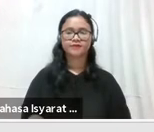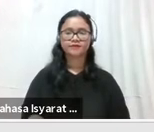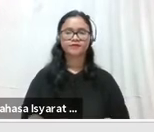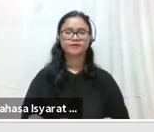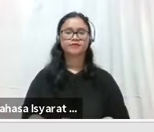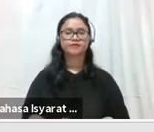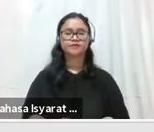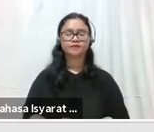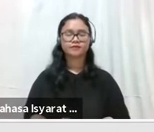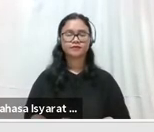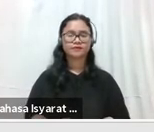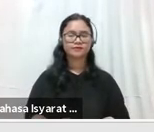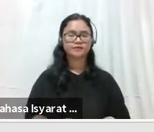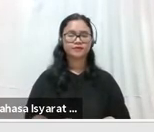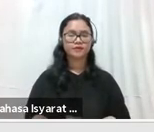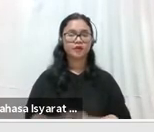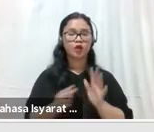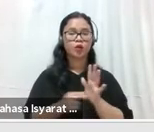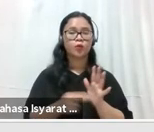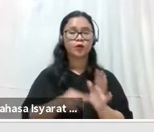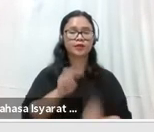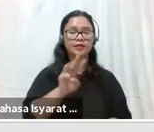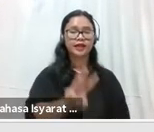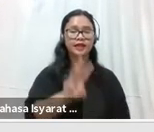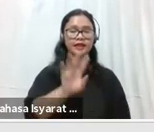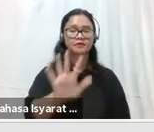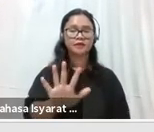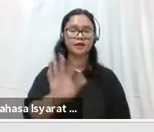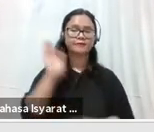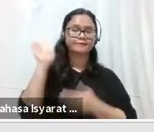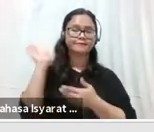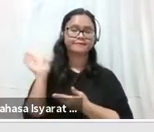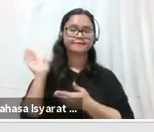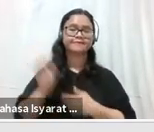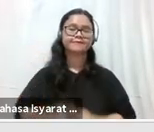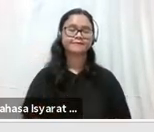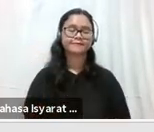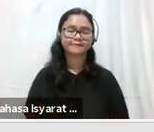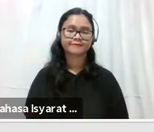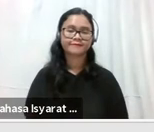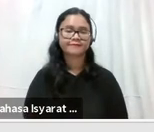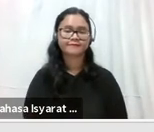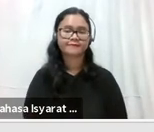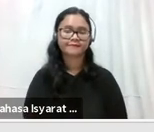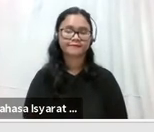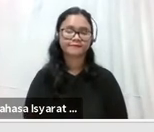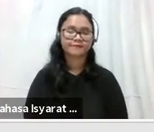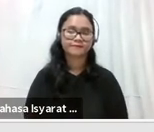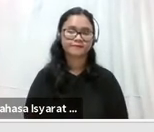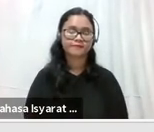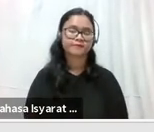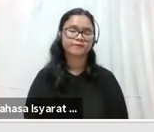35, Eti Sulistio.